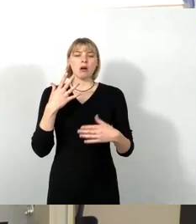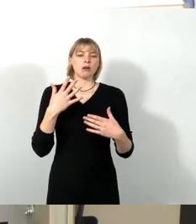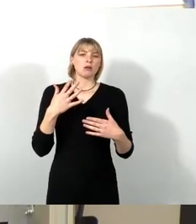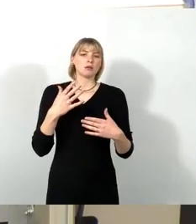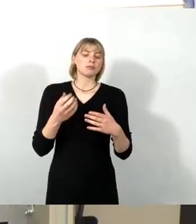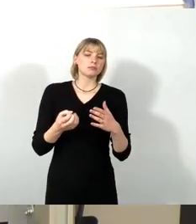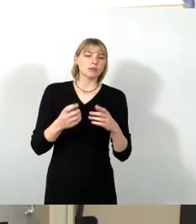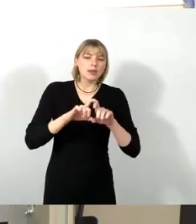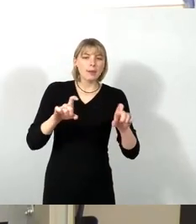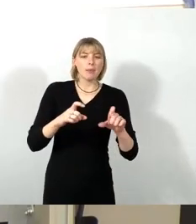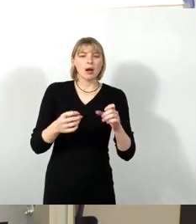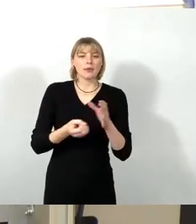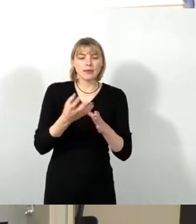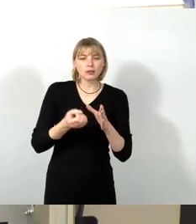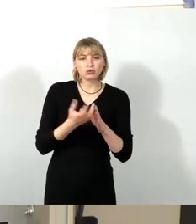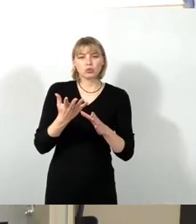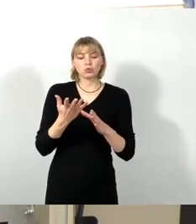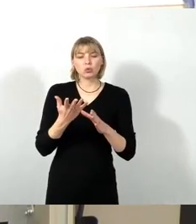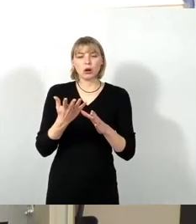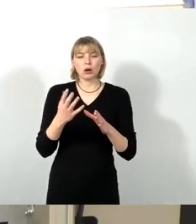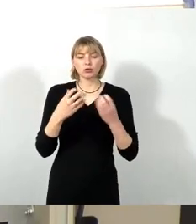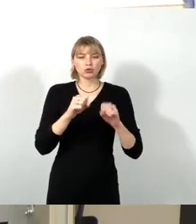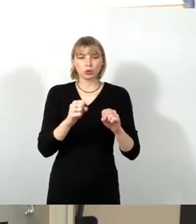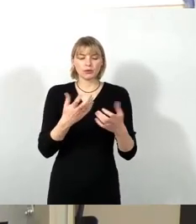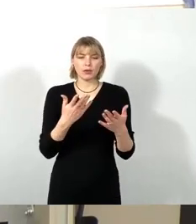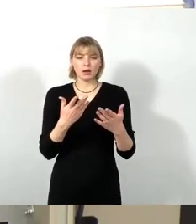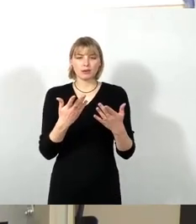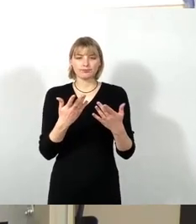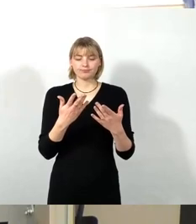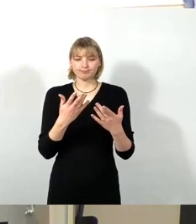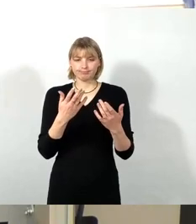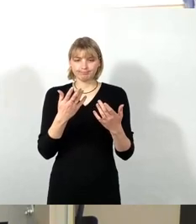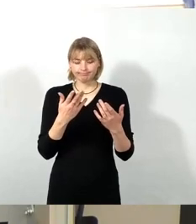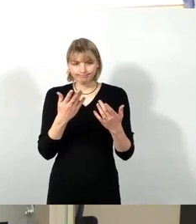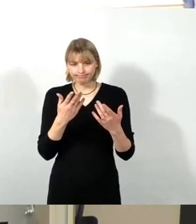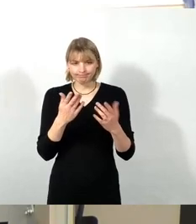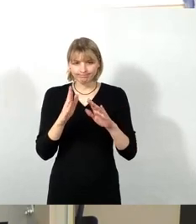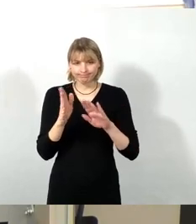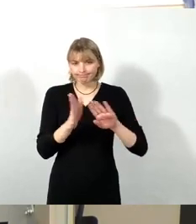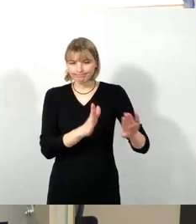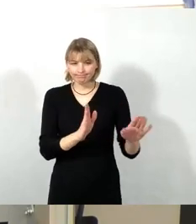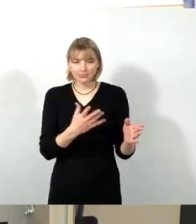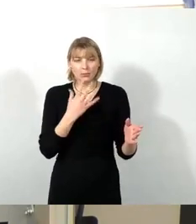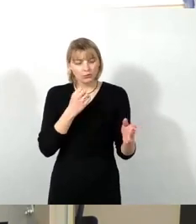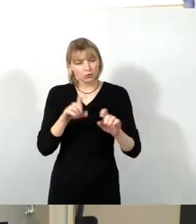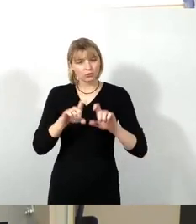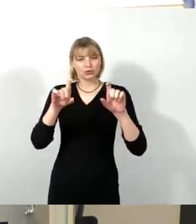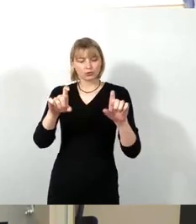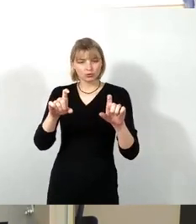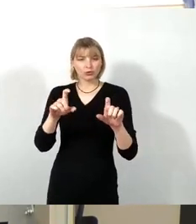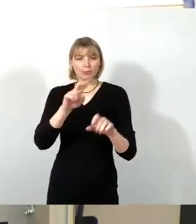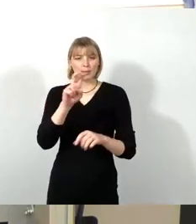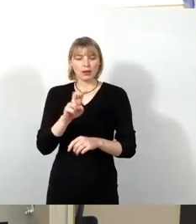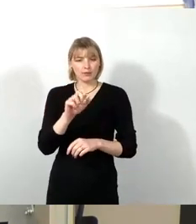Und da wurde von Herrn Wirz ja der Paragraf 41a Bundesnaturschutzgesetz angeführt